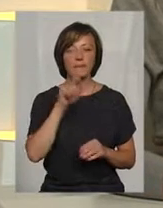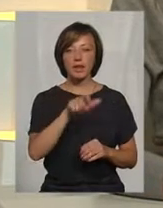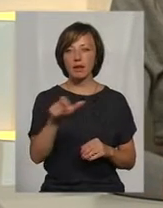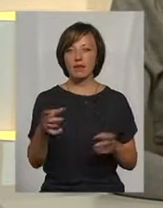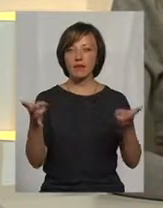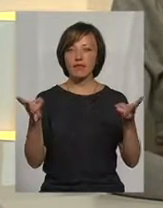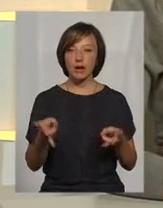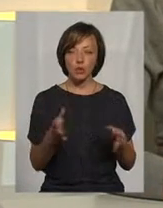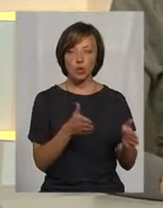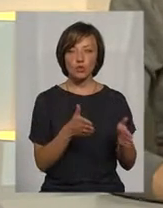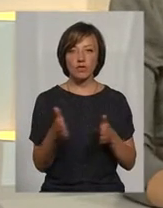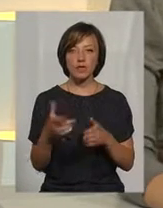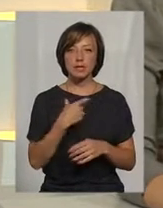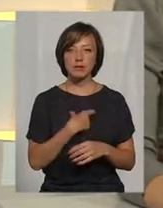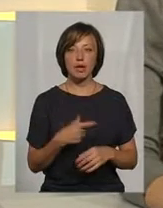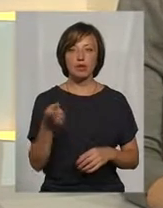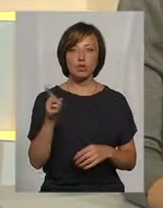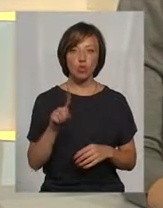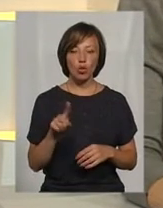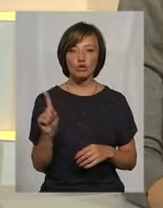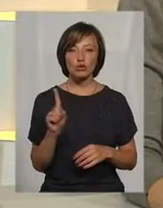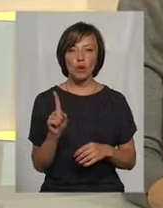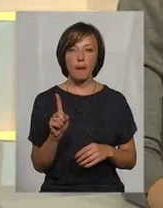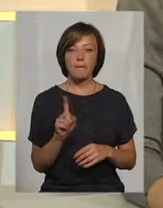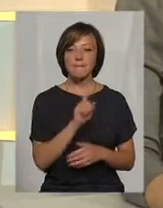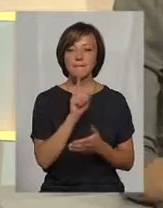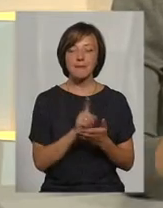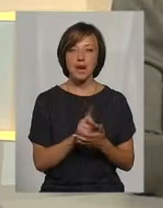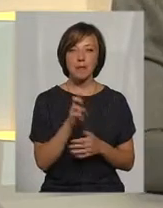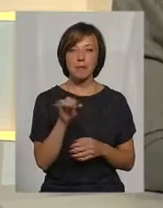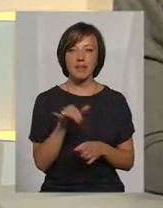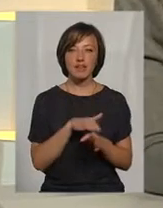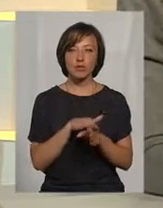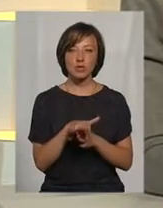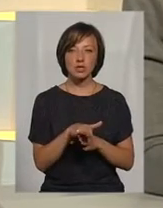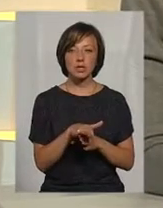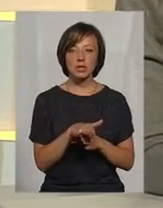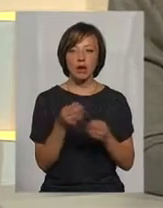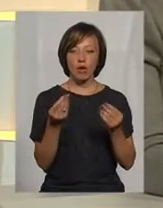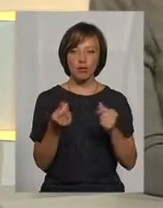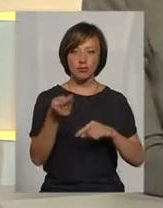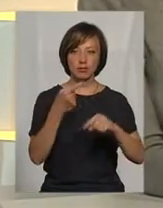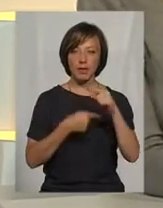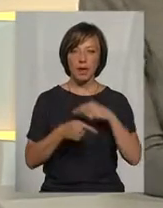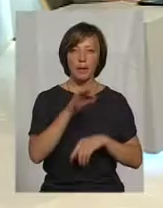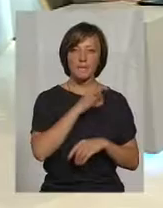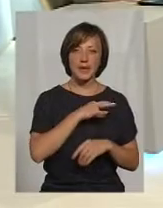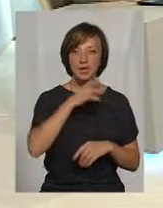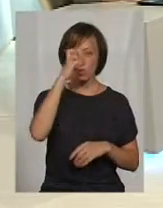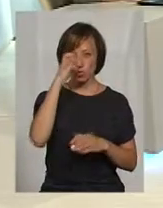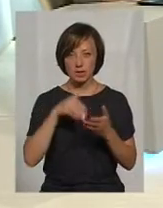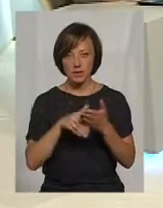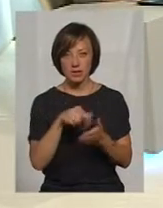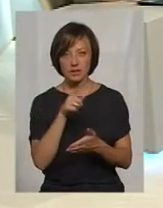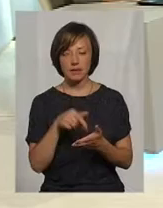готувати себе до того, що мала би відбутися в Україні ще й монетизація фільг і субсидій?